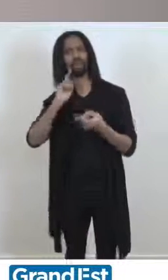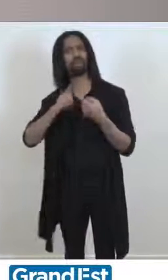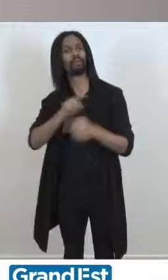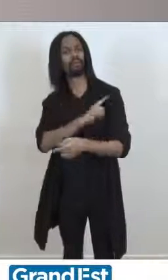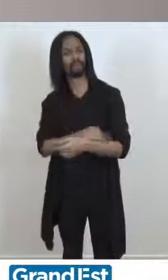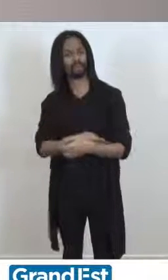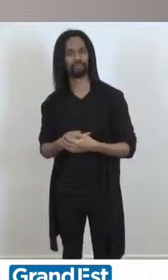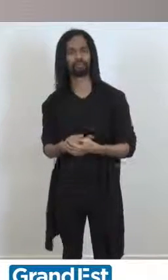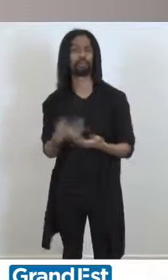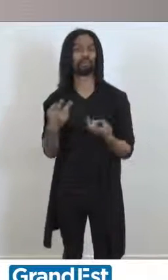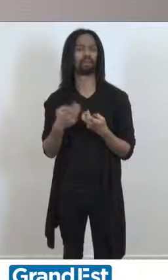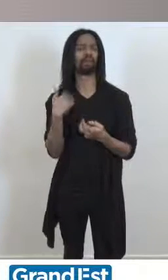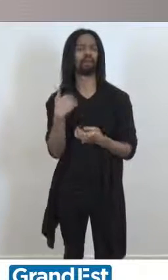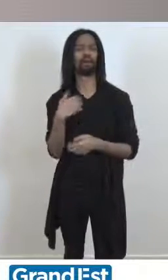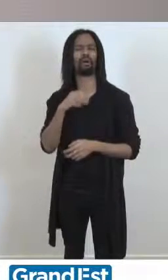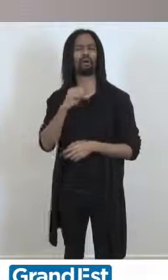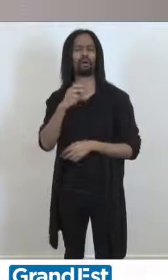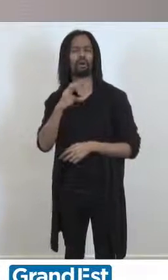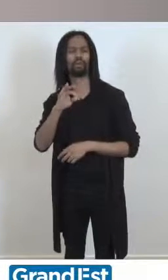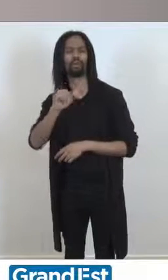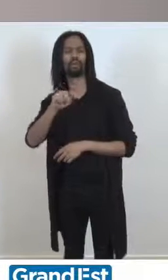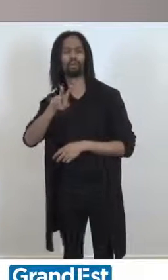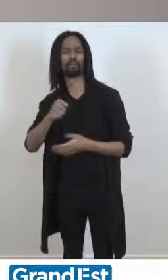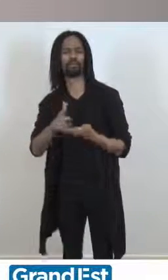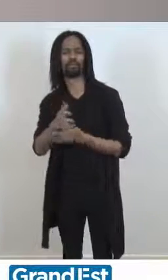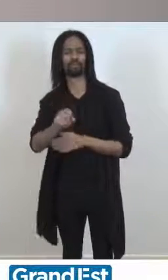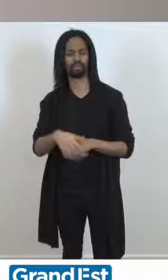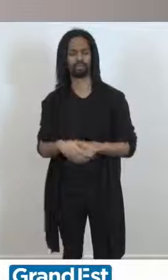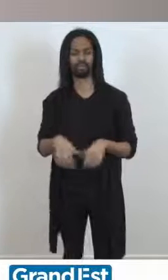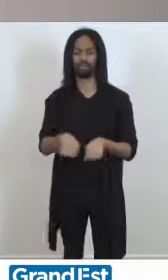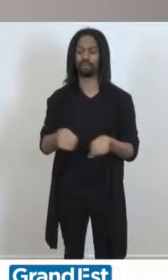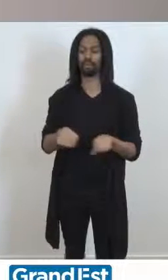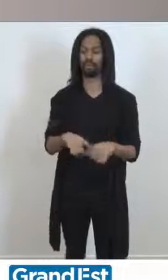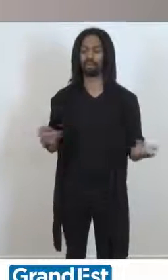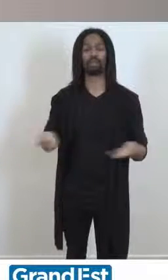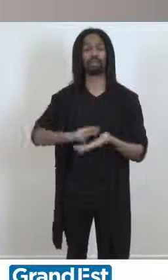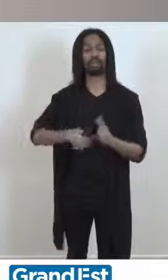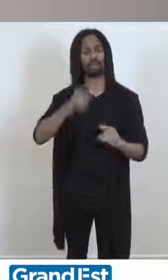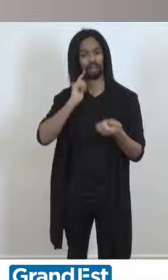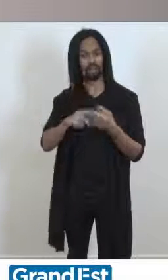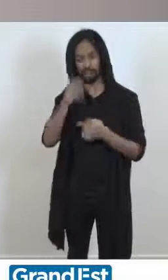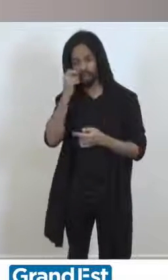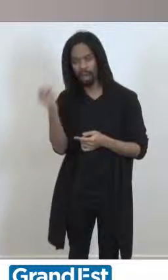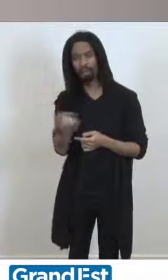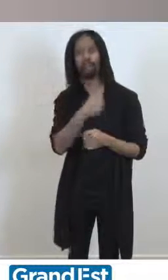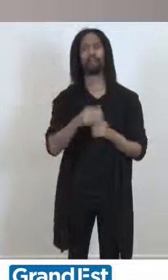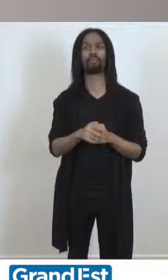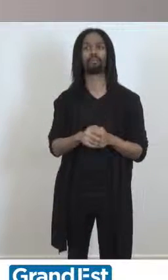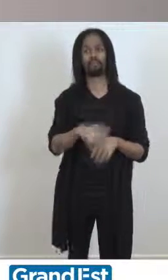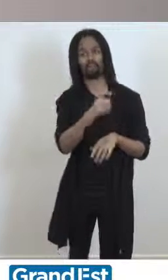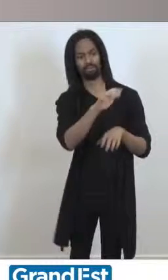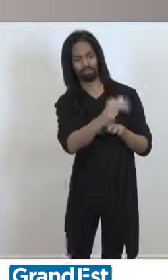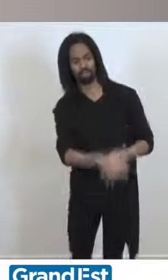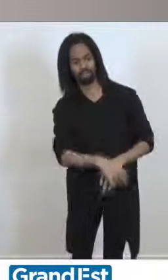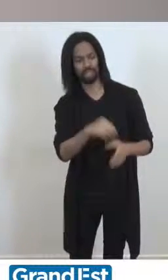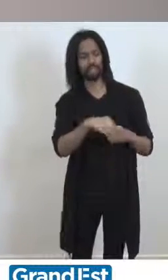avec la SEM Octave, des politiques agricoles, dernièrement encore le contrat d'apiculture, des parcs naturels, la protection de nos ressources en eau ou de